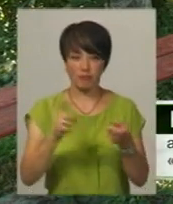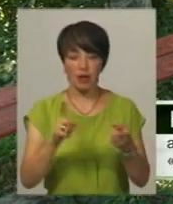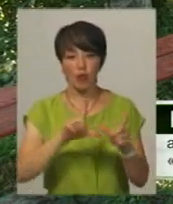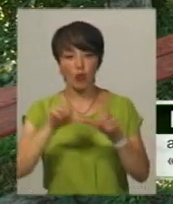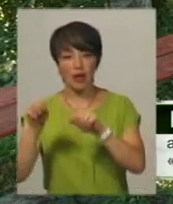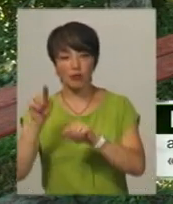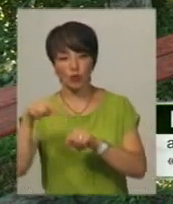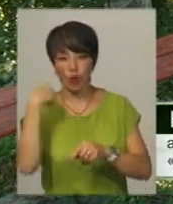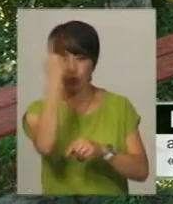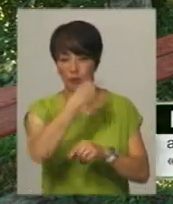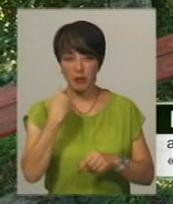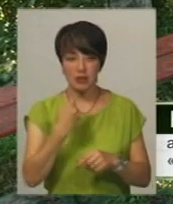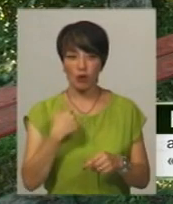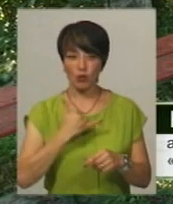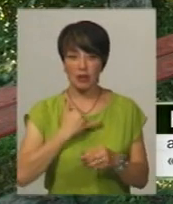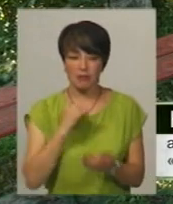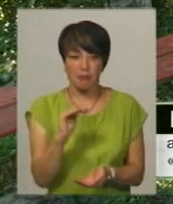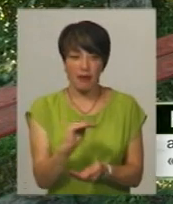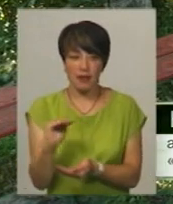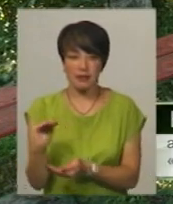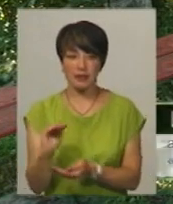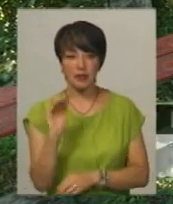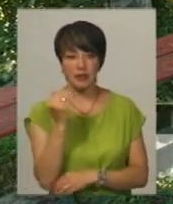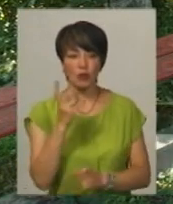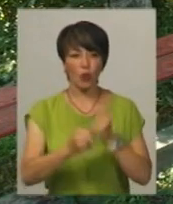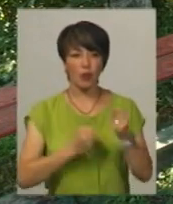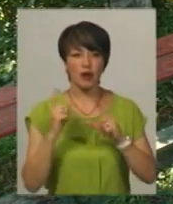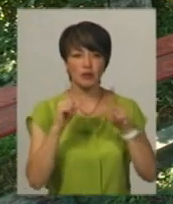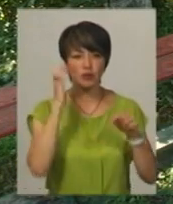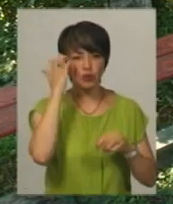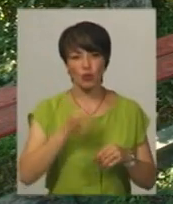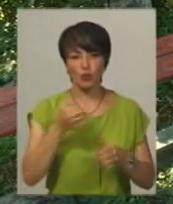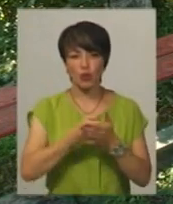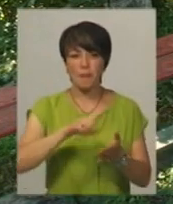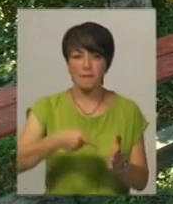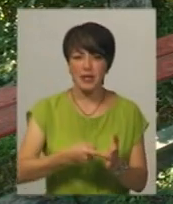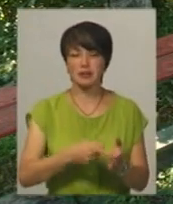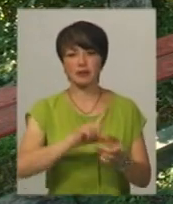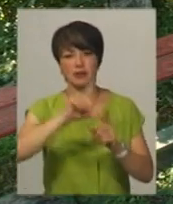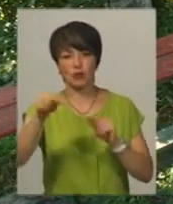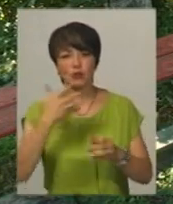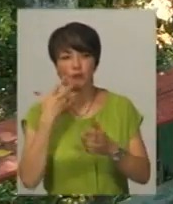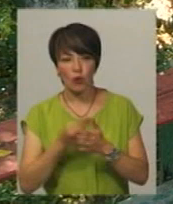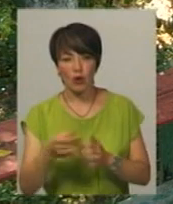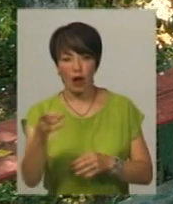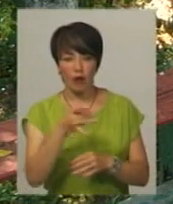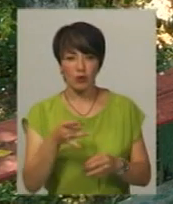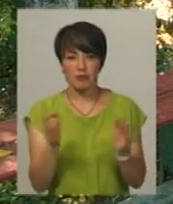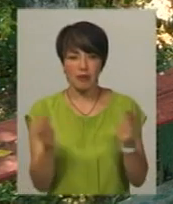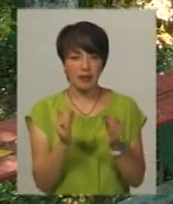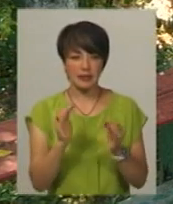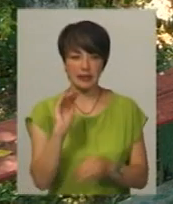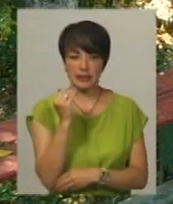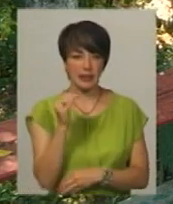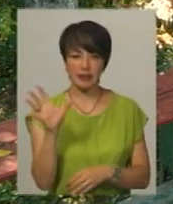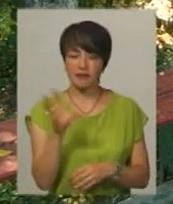поїхати туди. А так як вони у нас з малесенькими дітьми, їм треба добиратися з Чорного острова до міста, з міста, ще до свого населеного пункту. Малесенька дитина, не